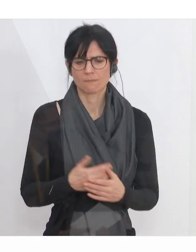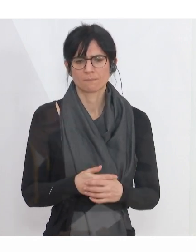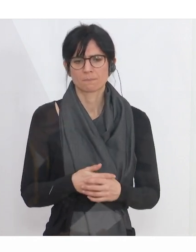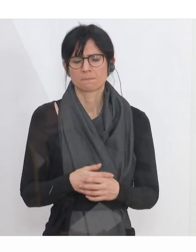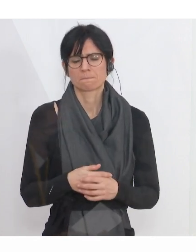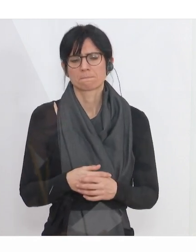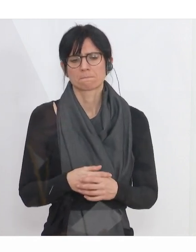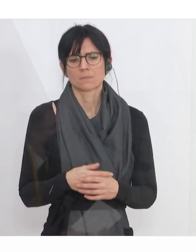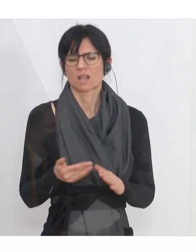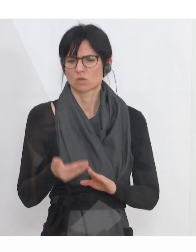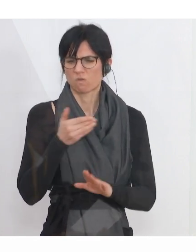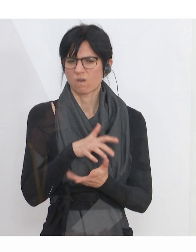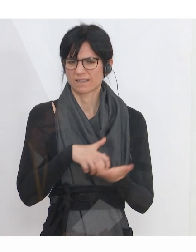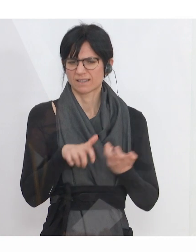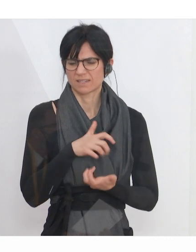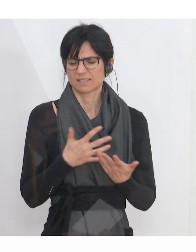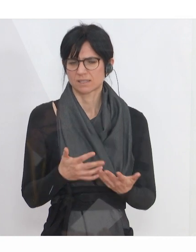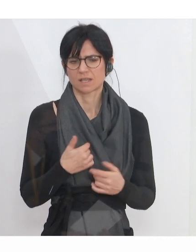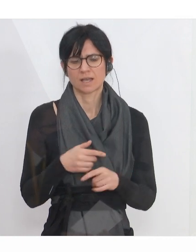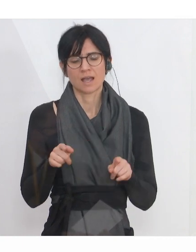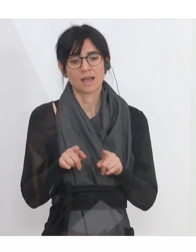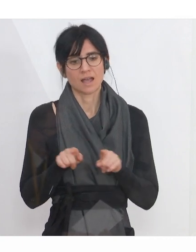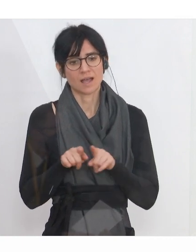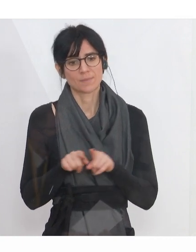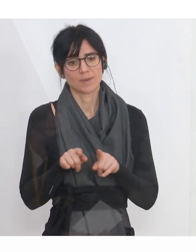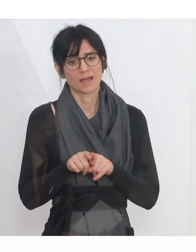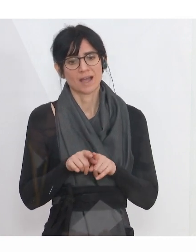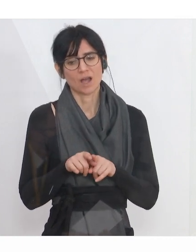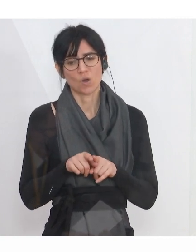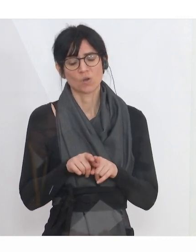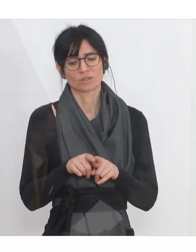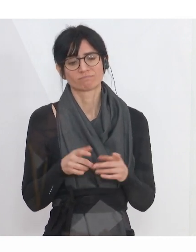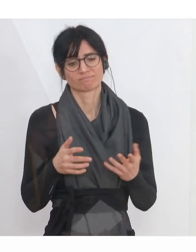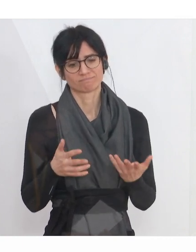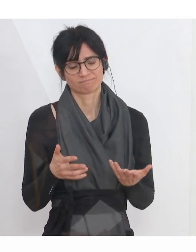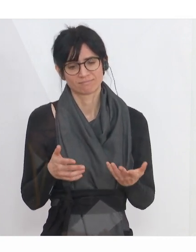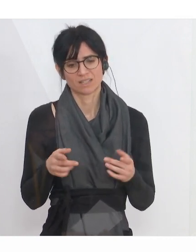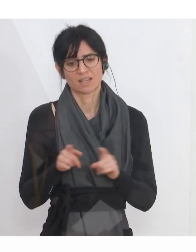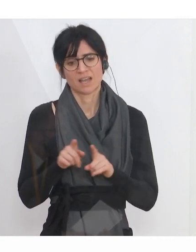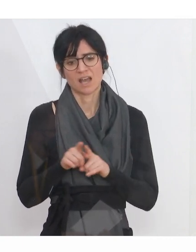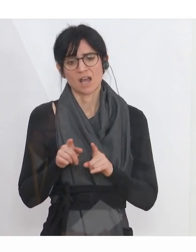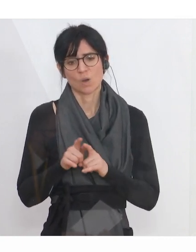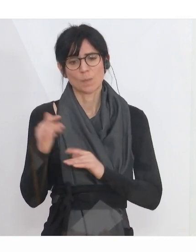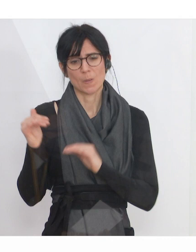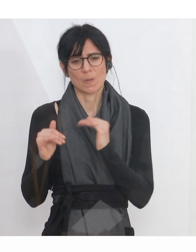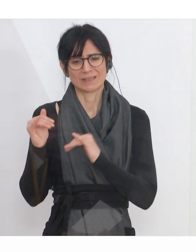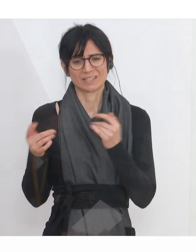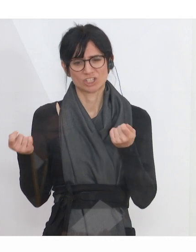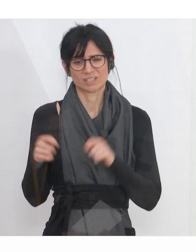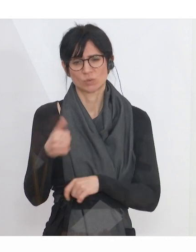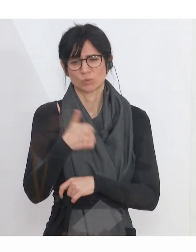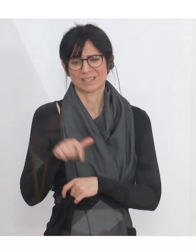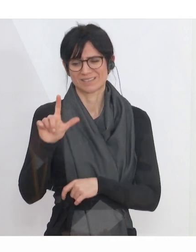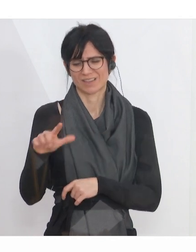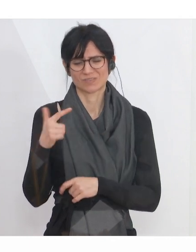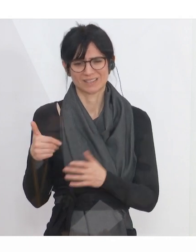Krise. Aber es gab natürlich auch weniger Zugänge in die Arbeitslosigkeit aufgrund der behördlichen Schließungen mit 122.000.